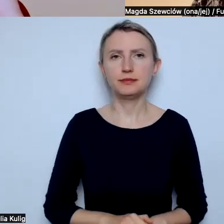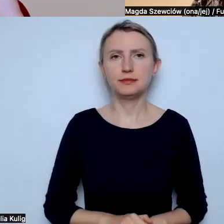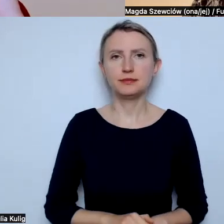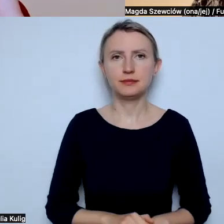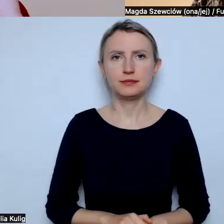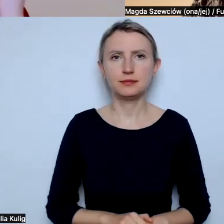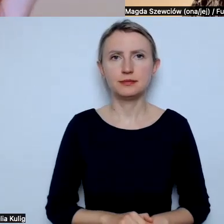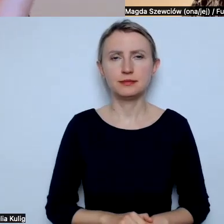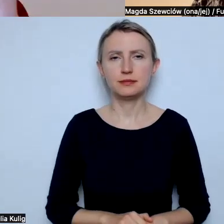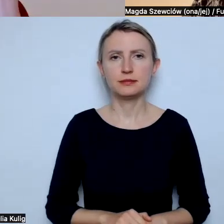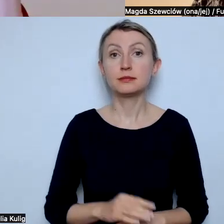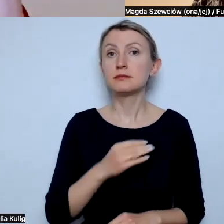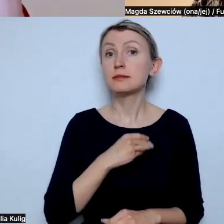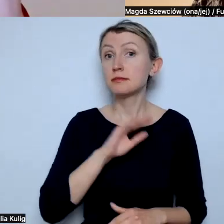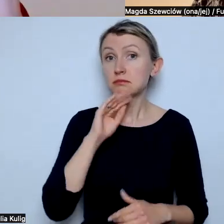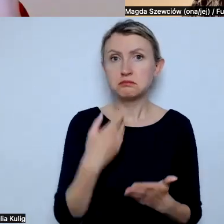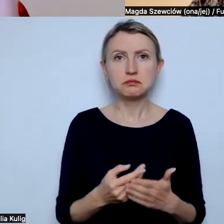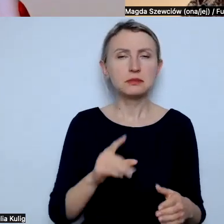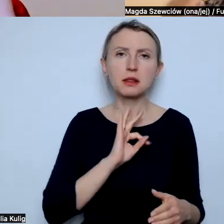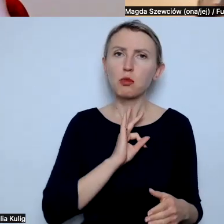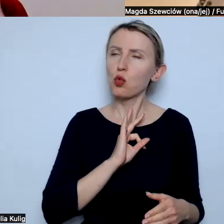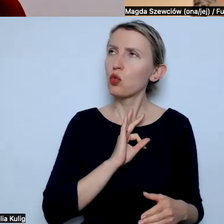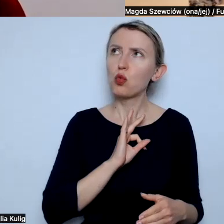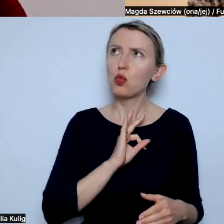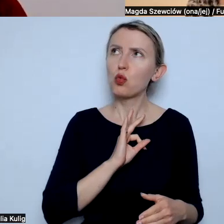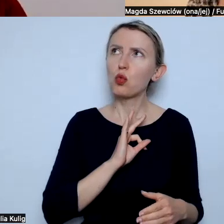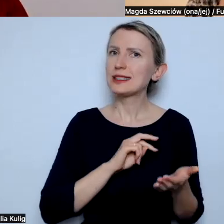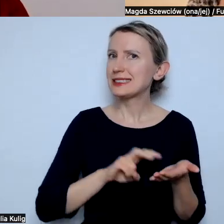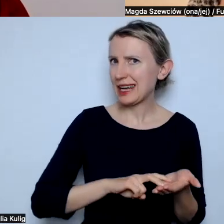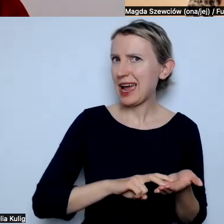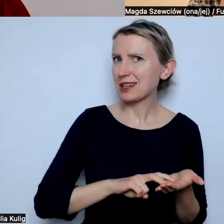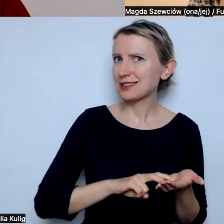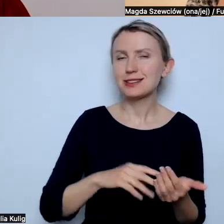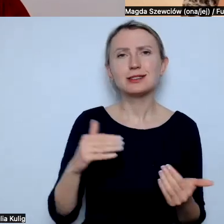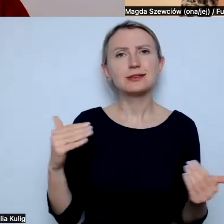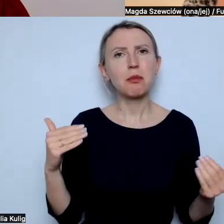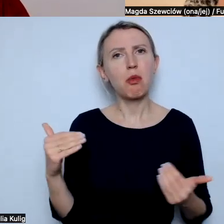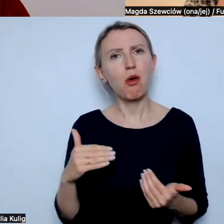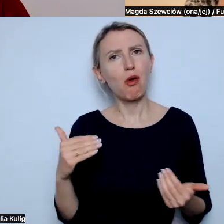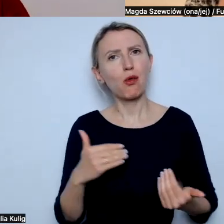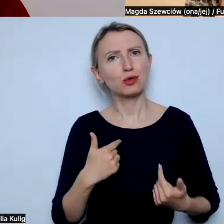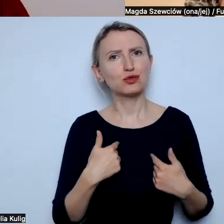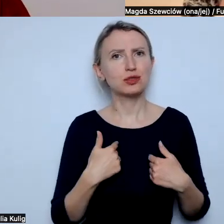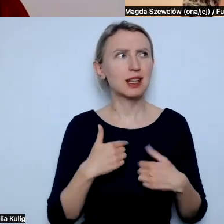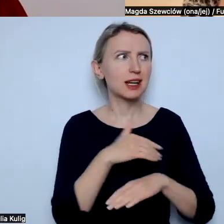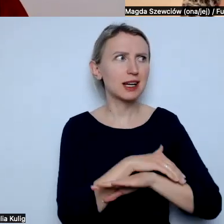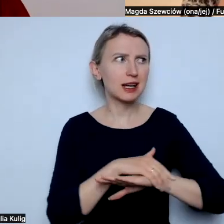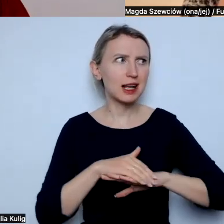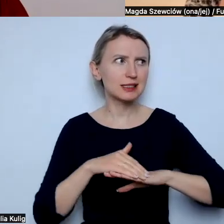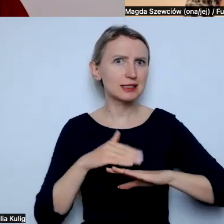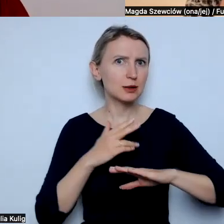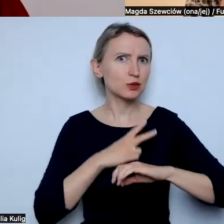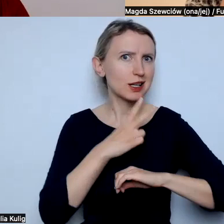I szczerze mówiąc jest to też mój duży strach, że być może gdzieś w pewnym momencie tę granicę przekroczyłam i